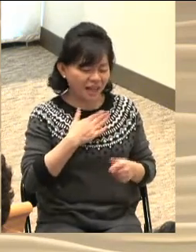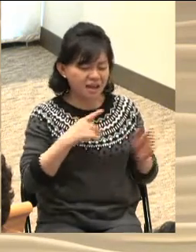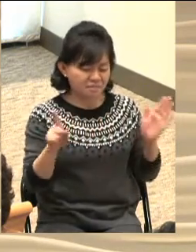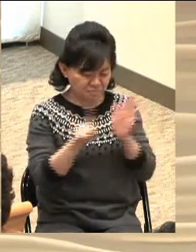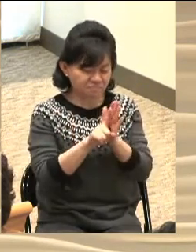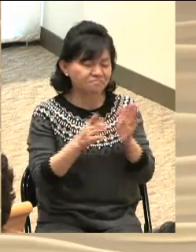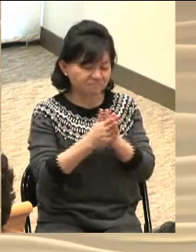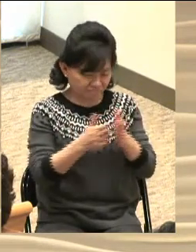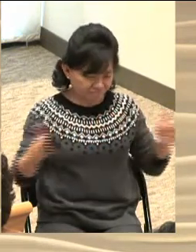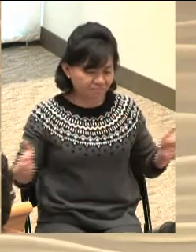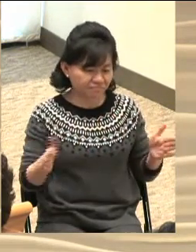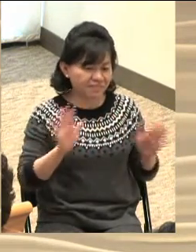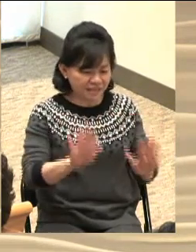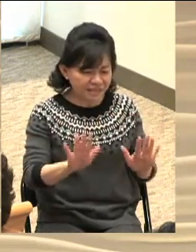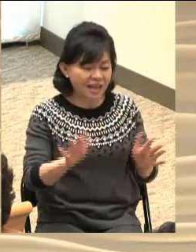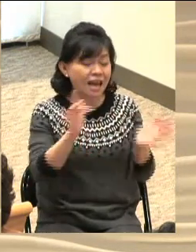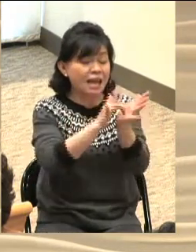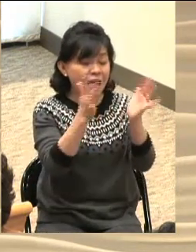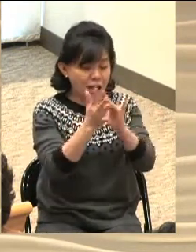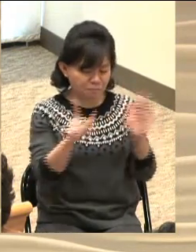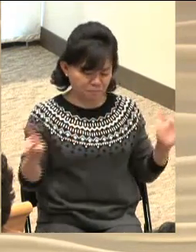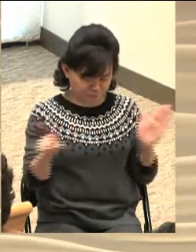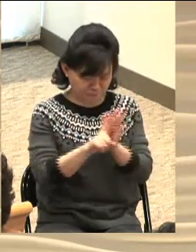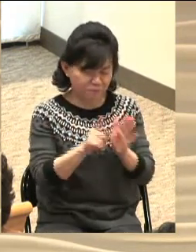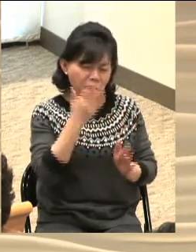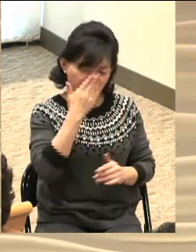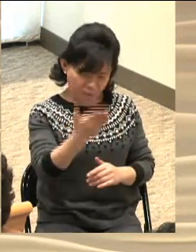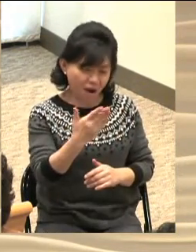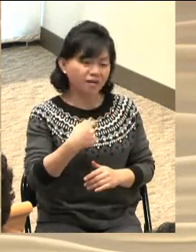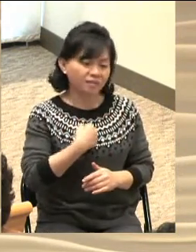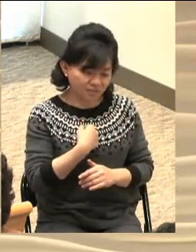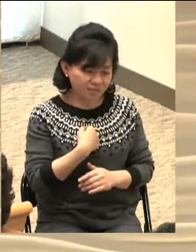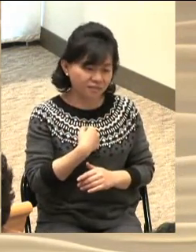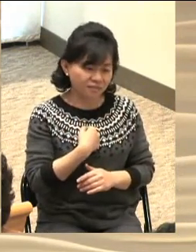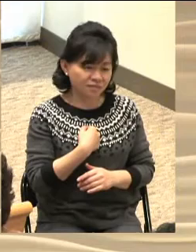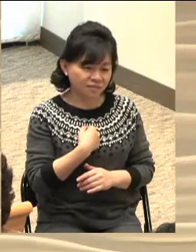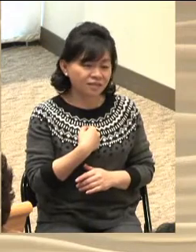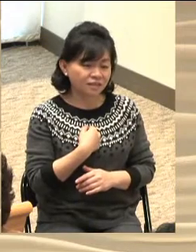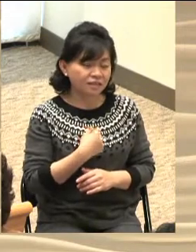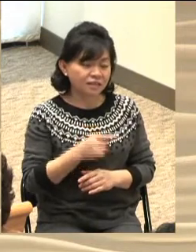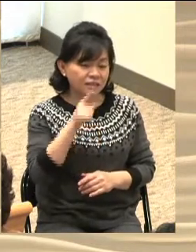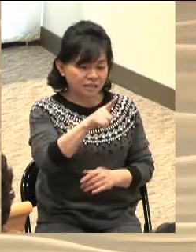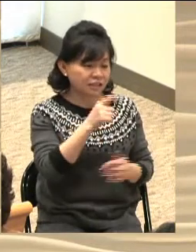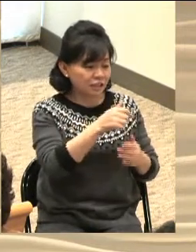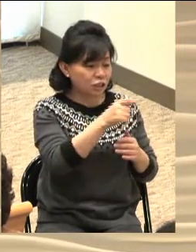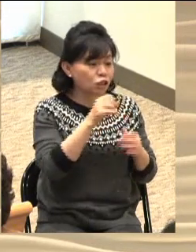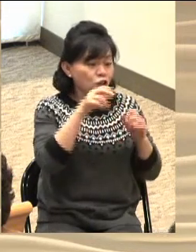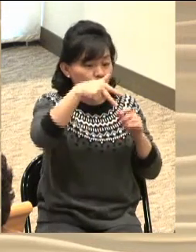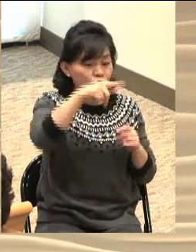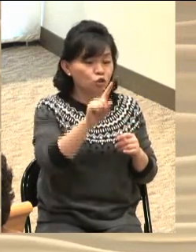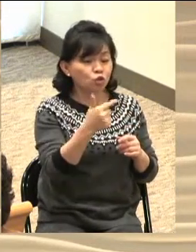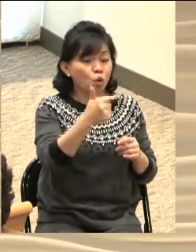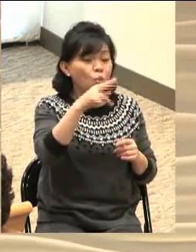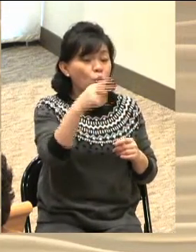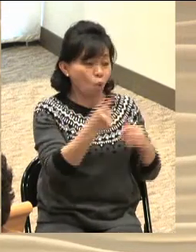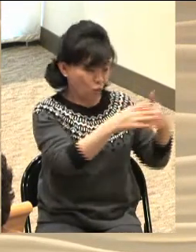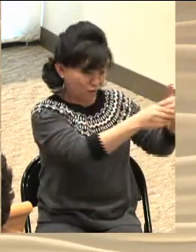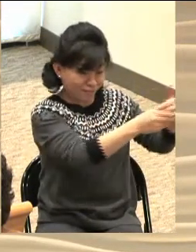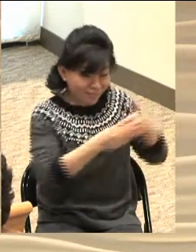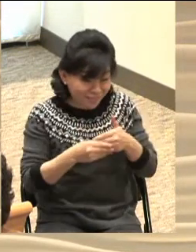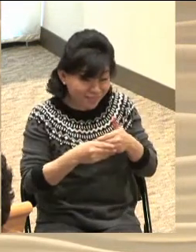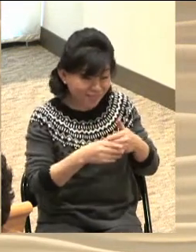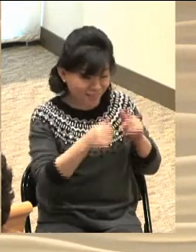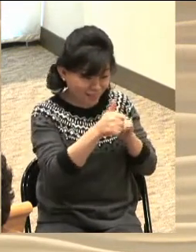했습니다 예수님을 믿기로 했습니다 저와 그 전도한 선배 형제도 얼마나